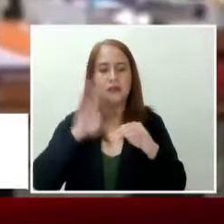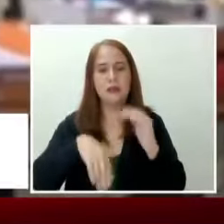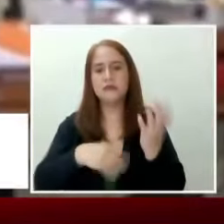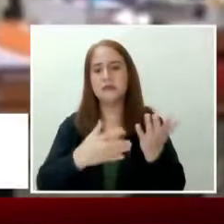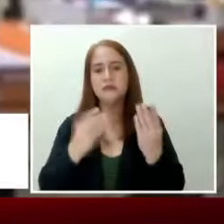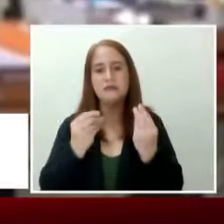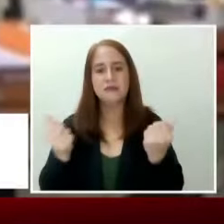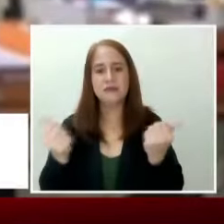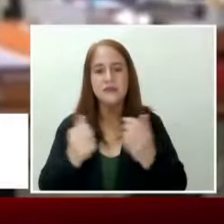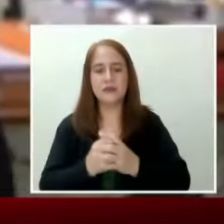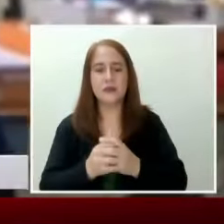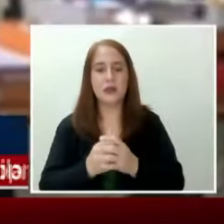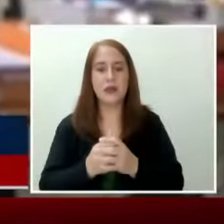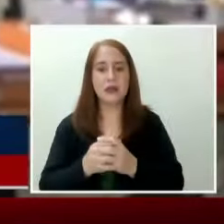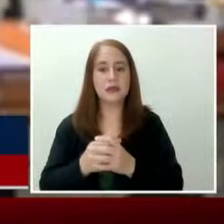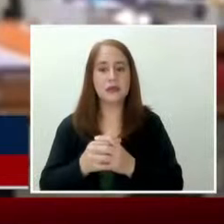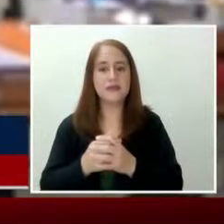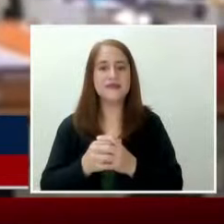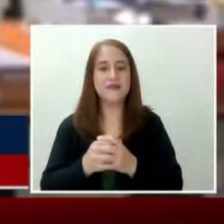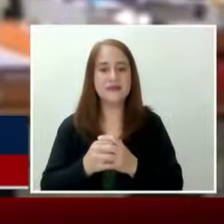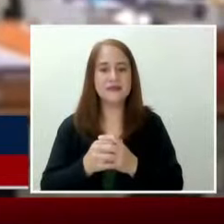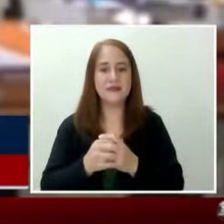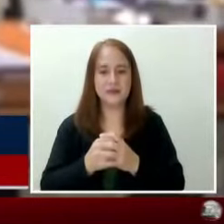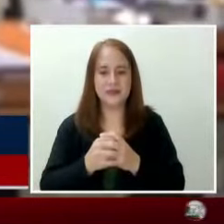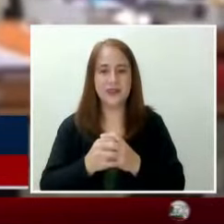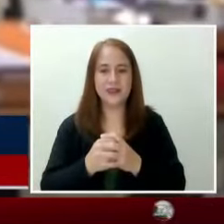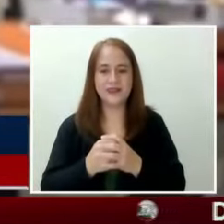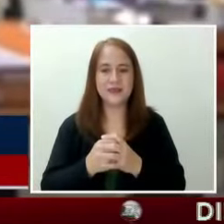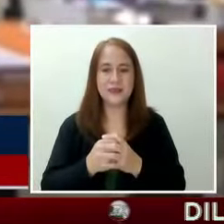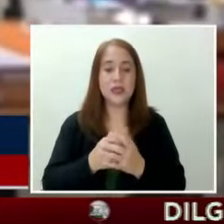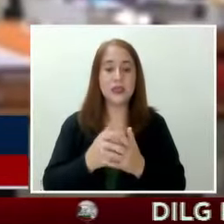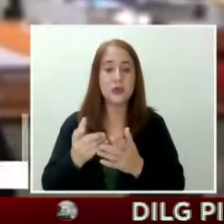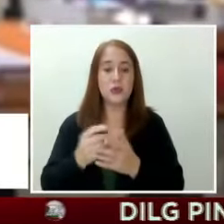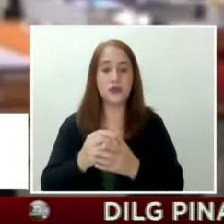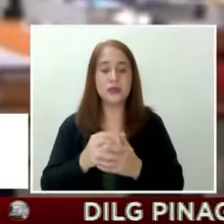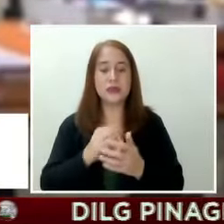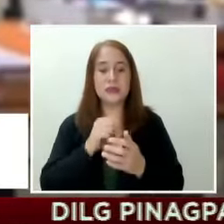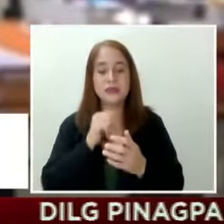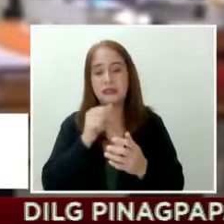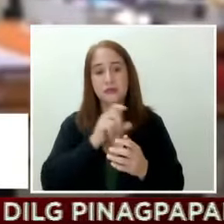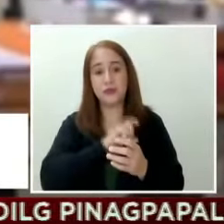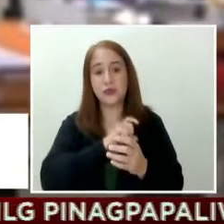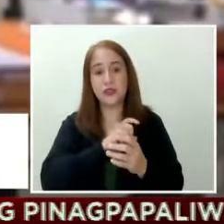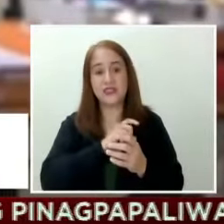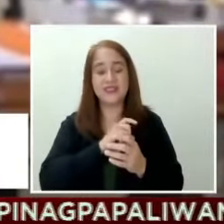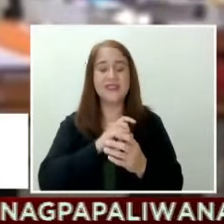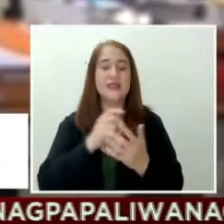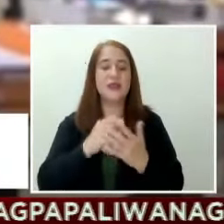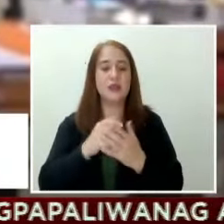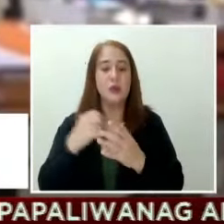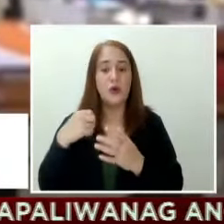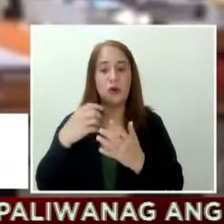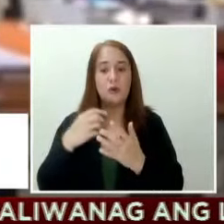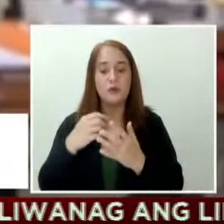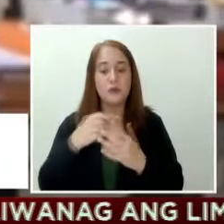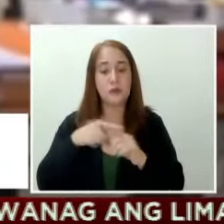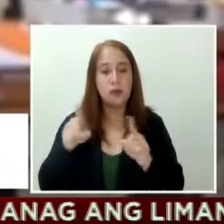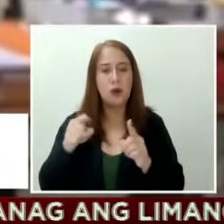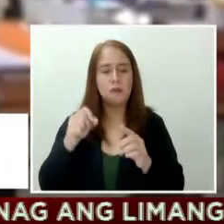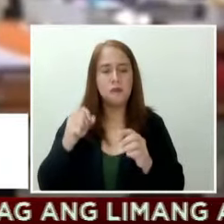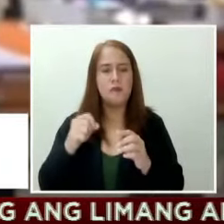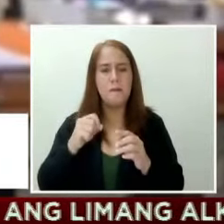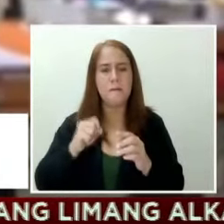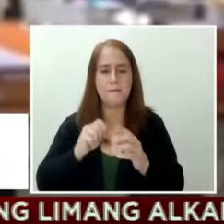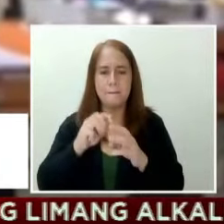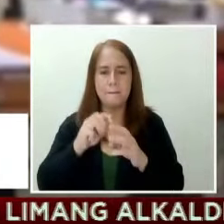On the side of mga non-police personnel, yung mga civilians, talagang the mayors are exhausting even the